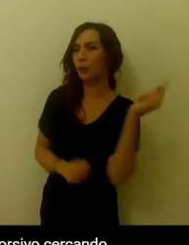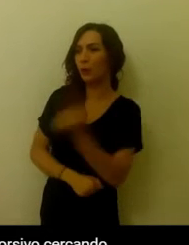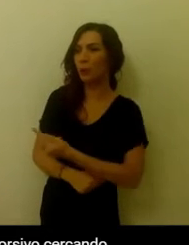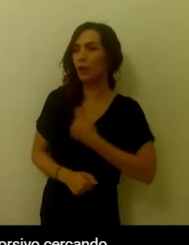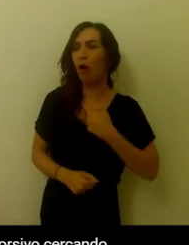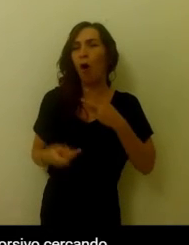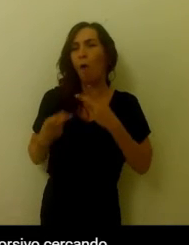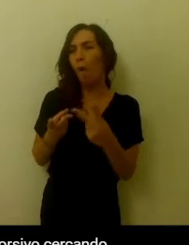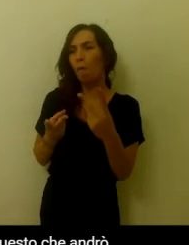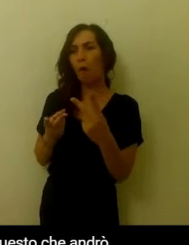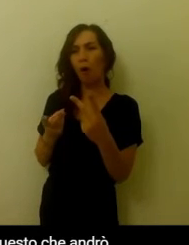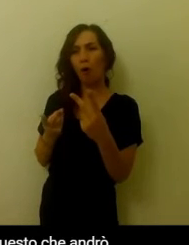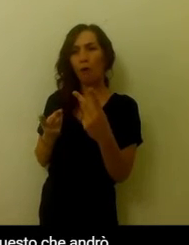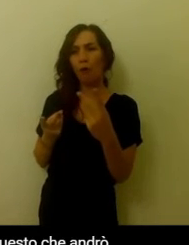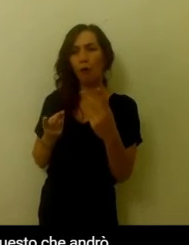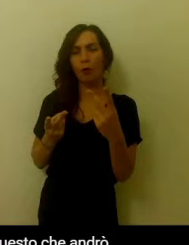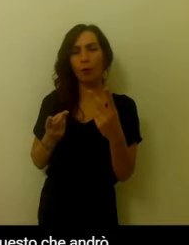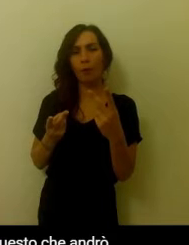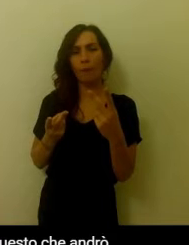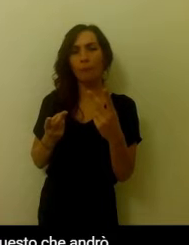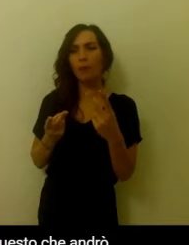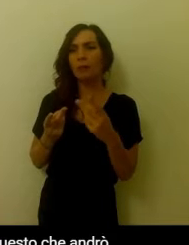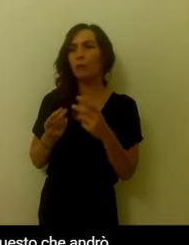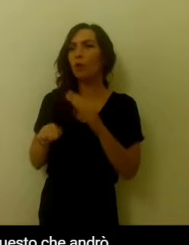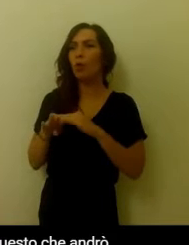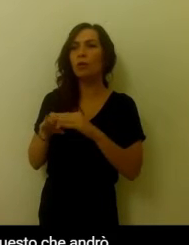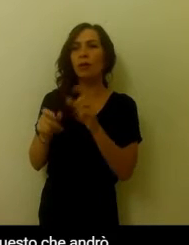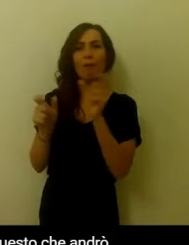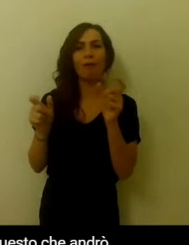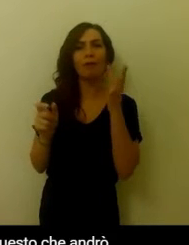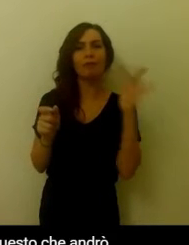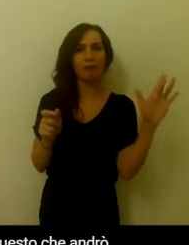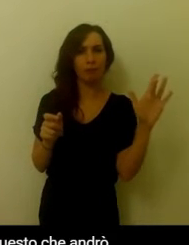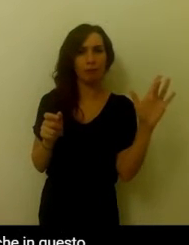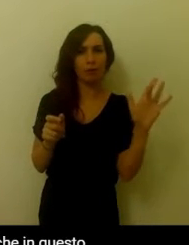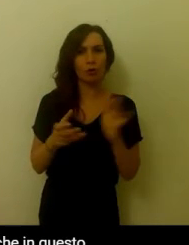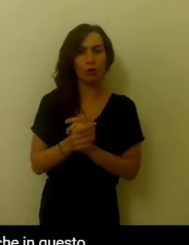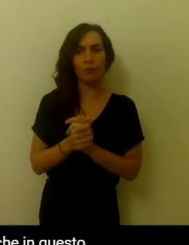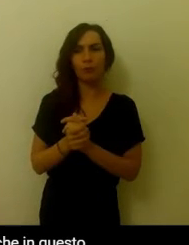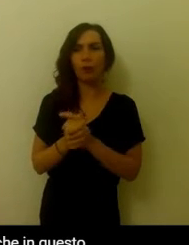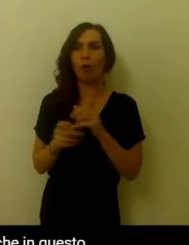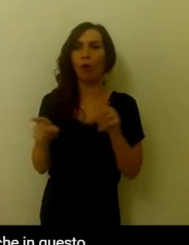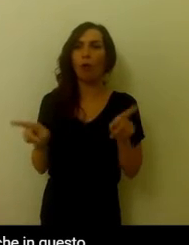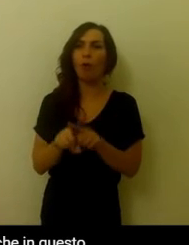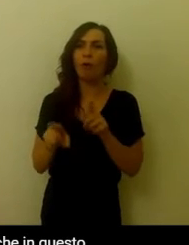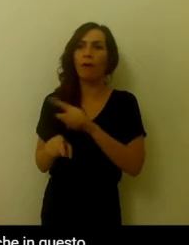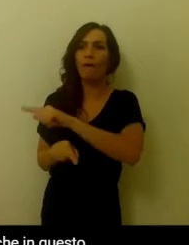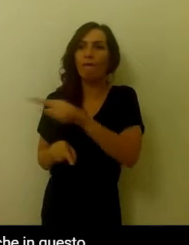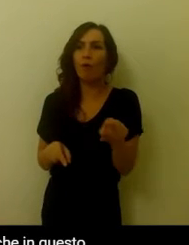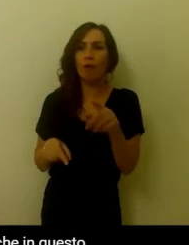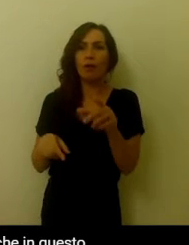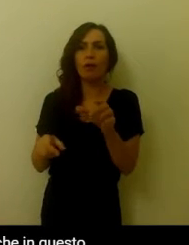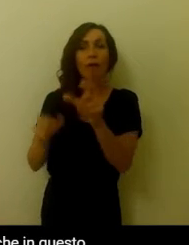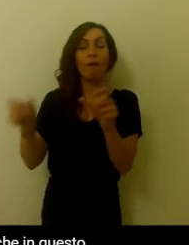discorsivo, cercando di parlare come quando parlo ai miei pazienti. Questo che andrò a fare è un discorso legato